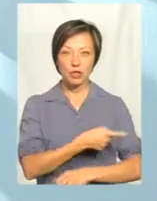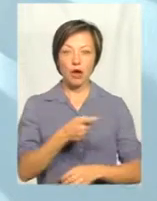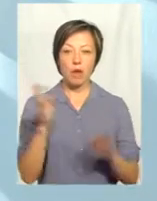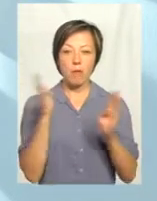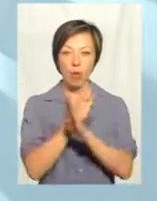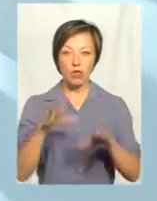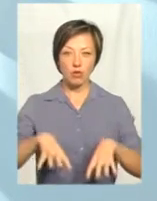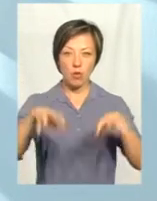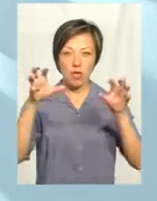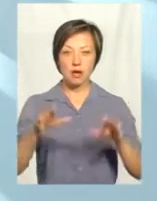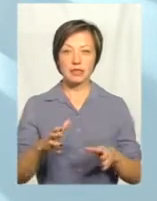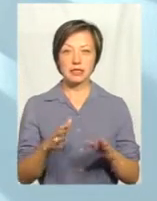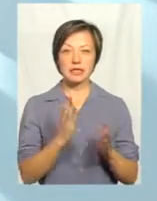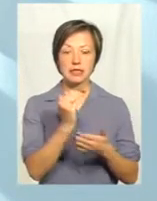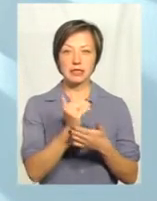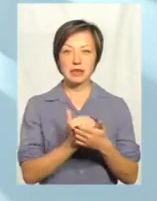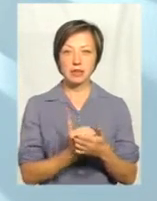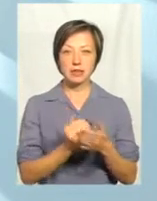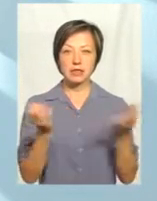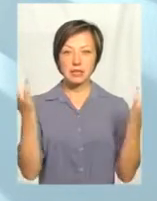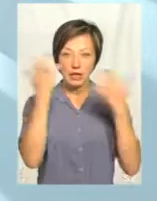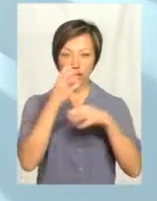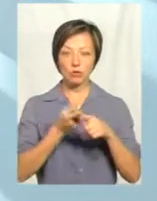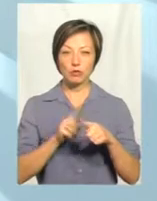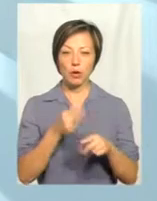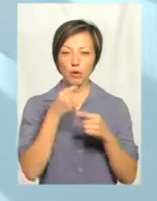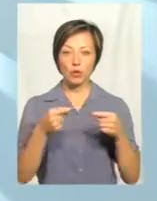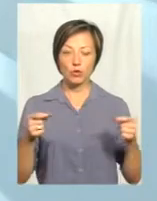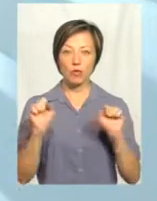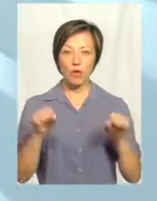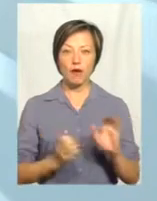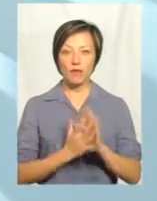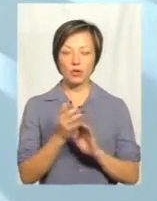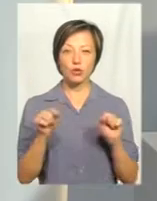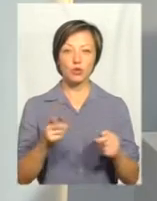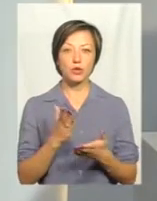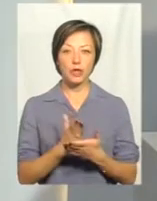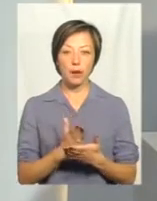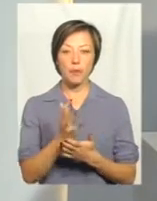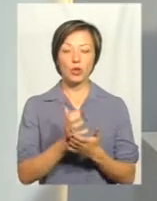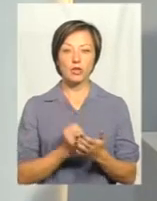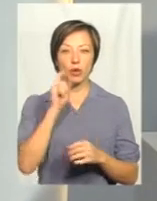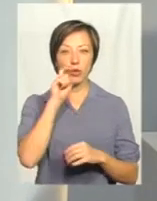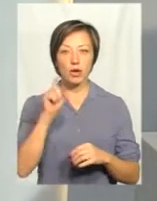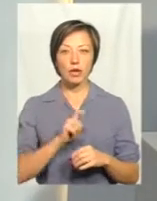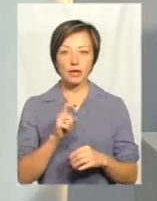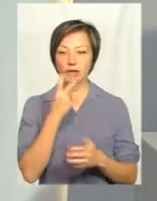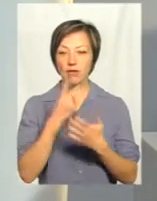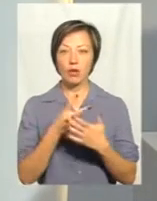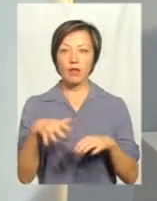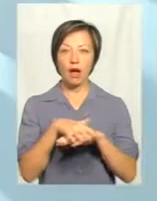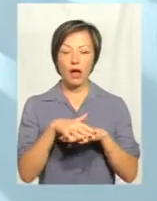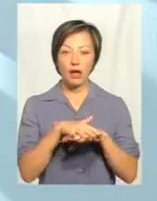працювати, чи системи зашторювання, чи затінення, для того, щоб ця продукція могла вирости. І тому є потенціал України виходити на ринок